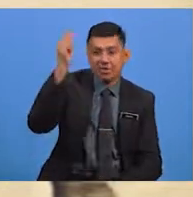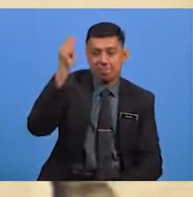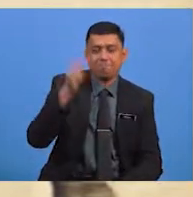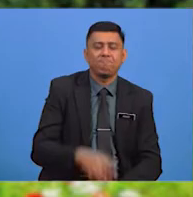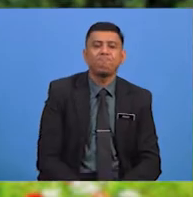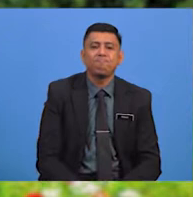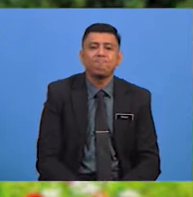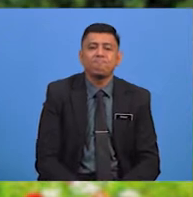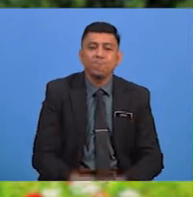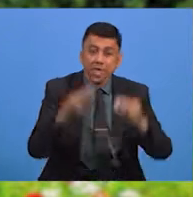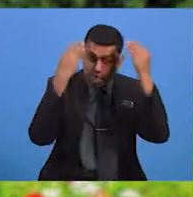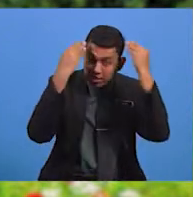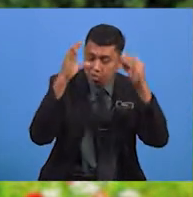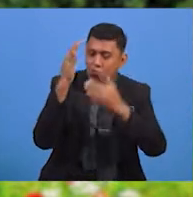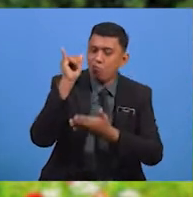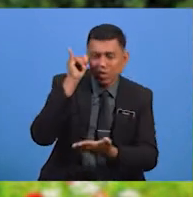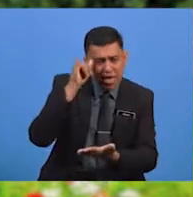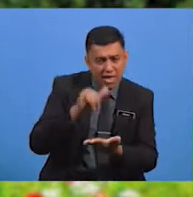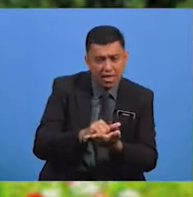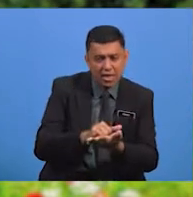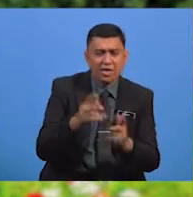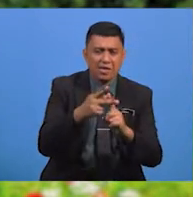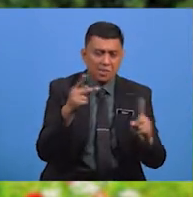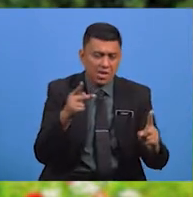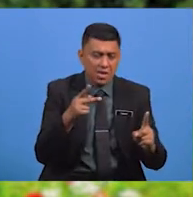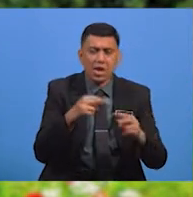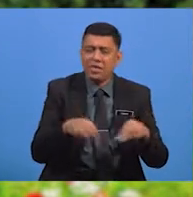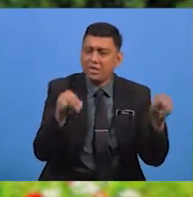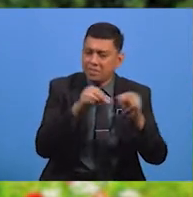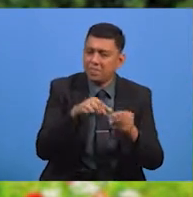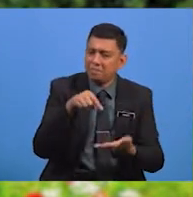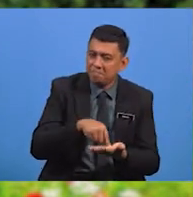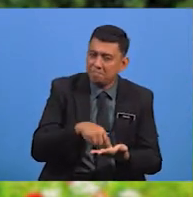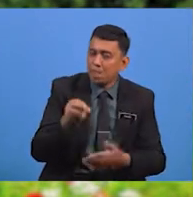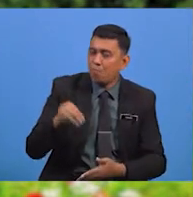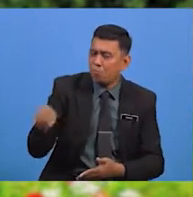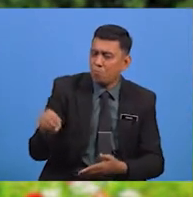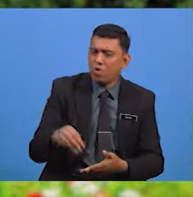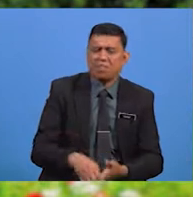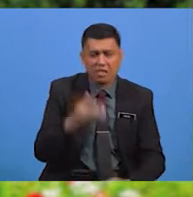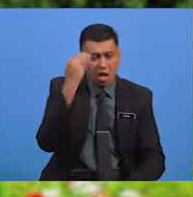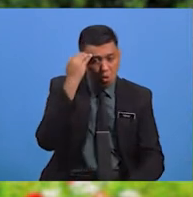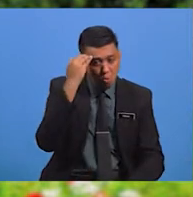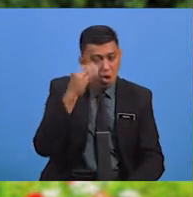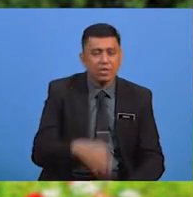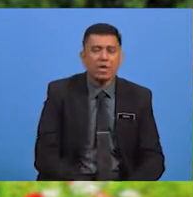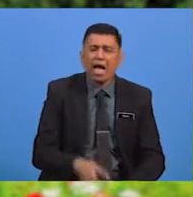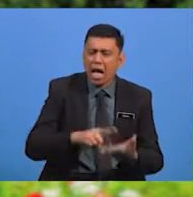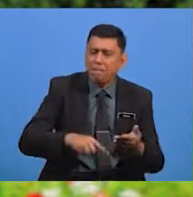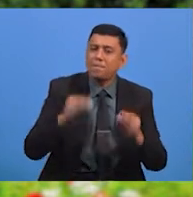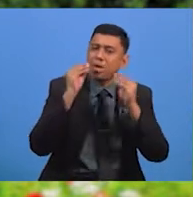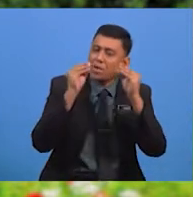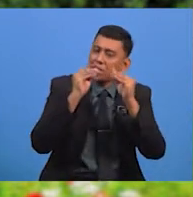Cikgu yakin Daripada Nilai Ini Murid-murid Dapat Mengesan Apakah